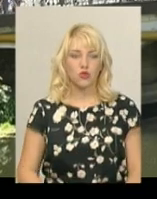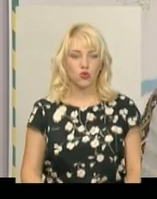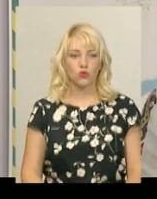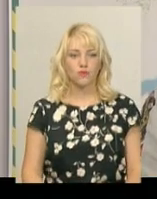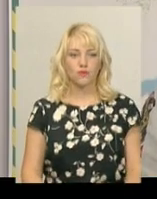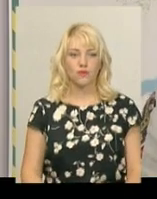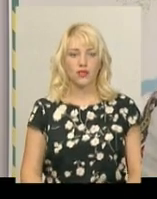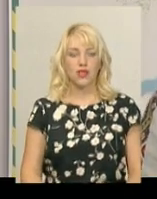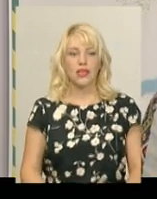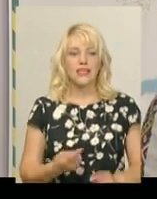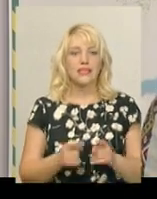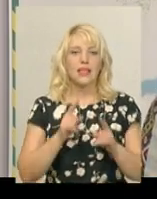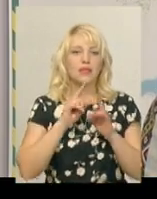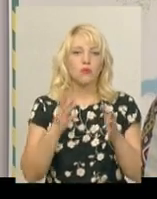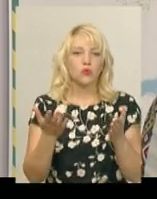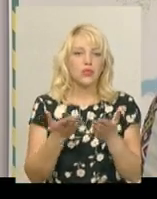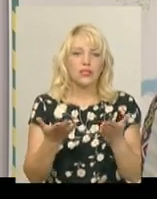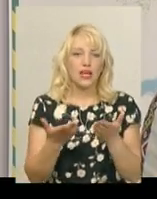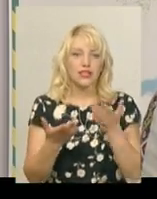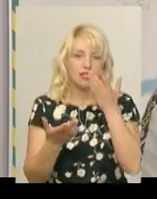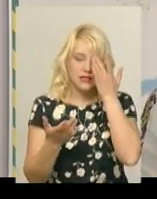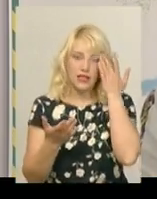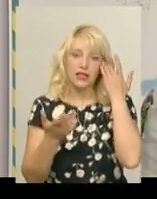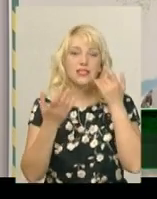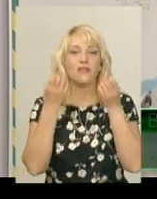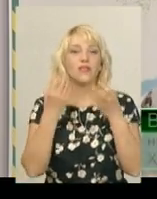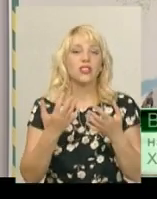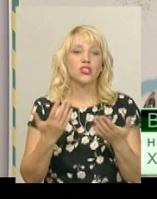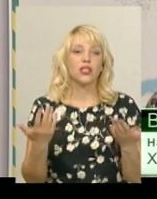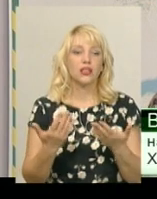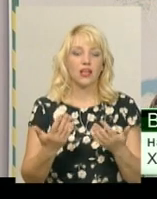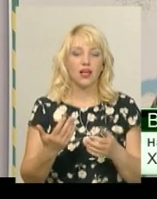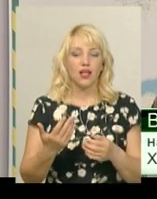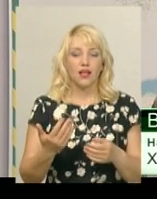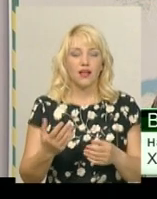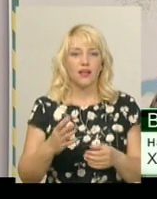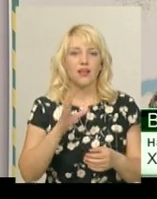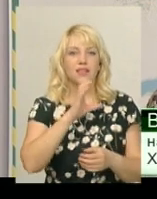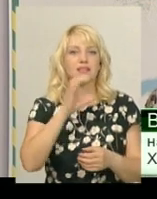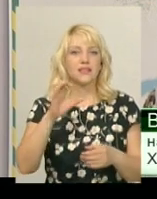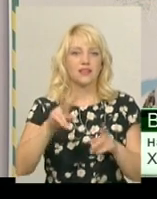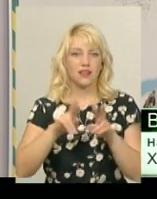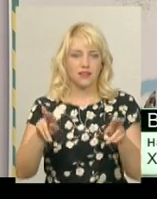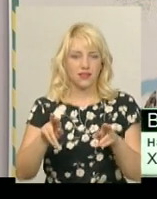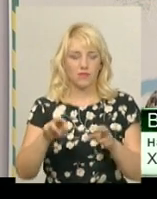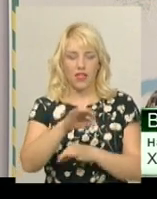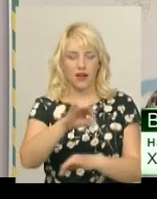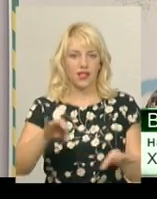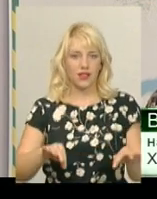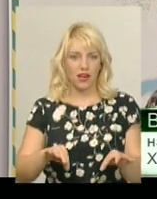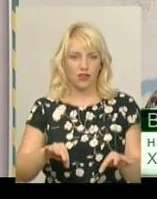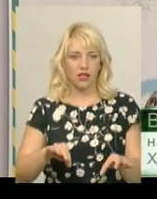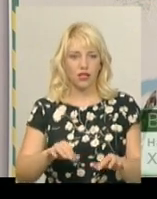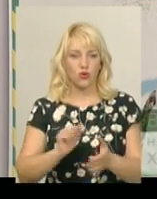Це не буде якийсь звичний для таких пострадянських архітекторів